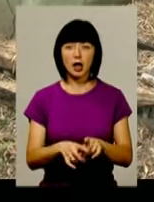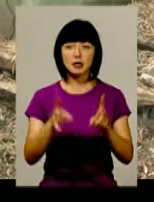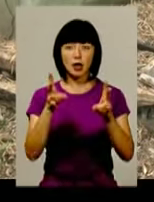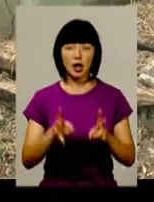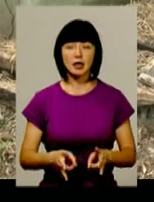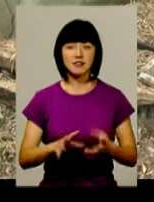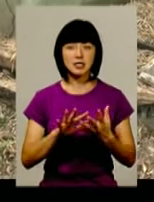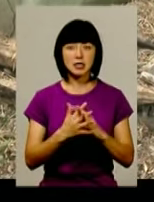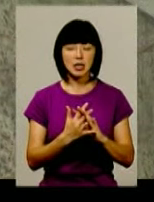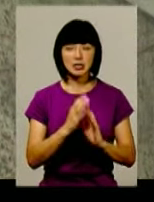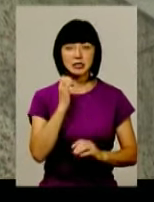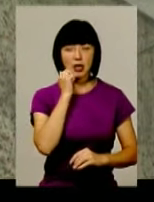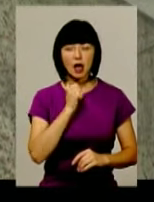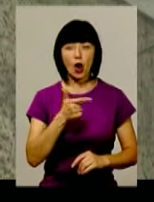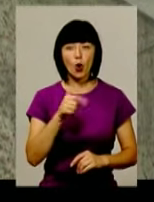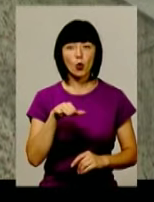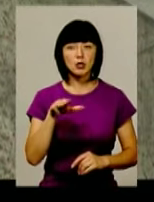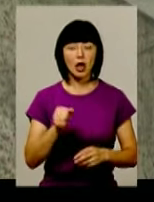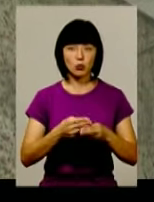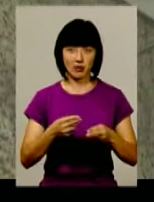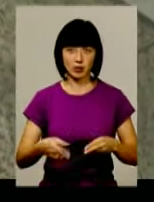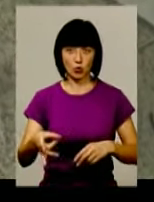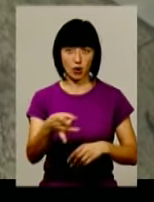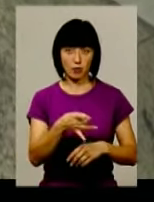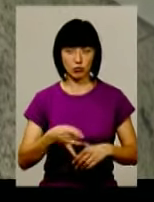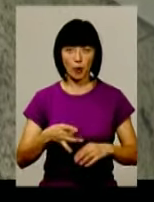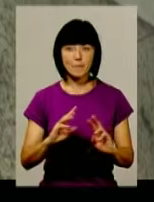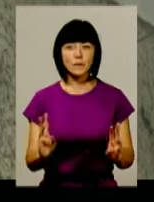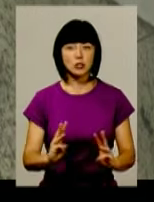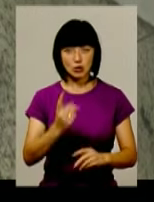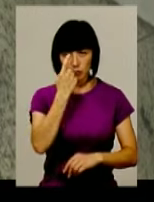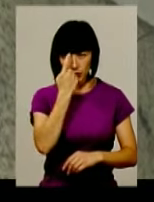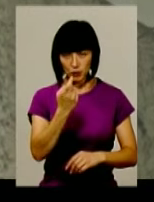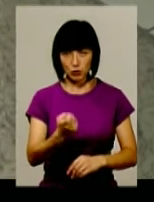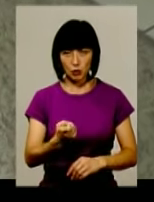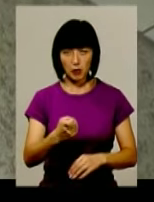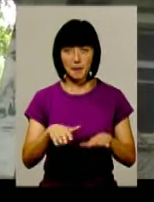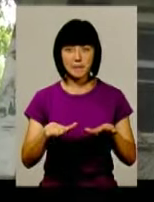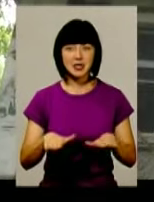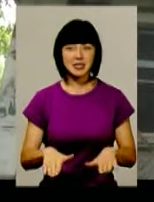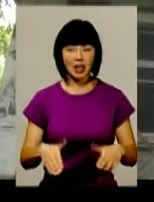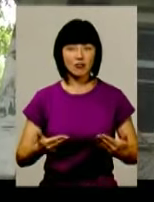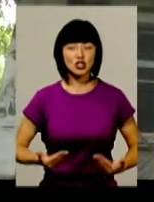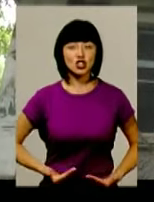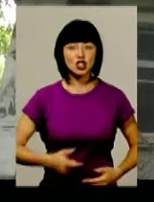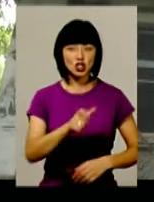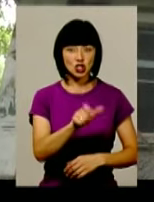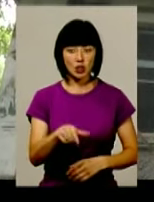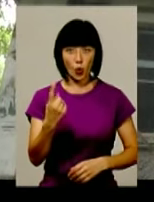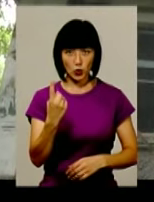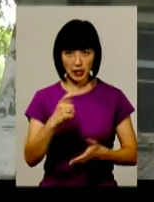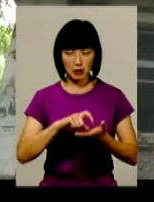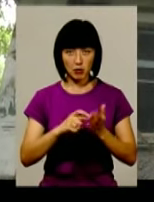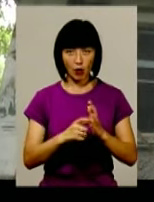сталася в селі Старагута Дунаєвецького району. Про пожежу рятувальникам повідомили місцеві мешканці. В одній із житлових